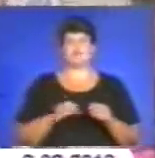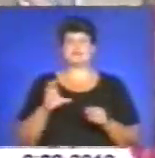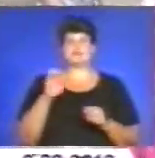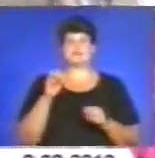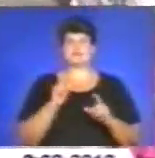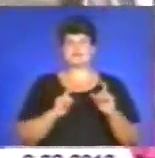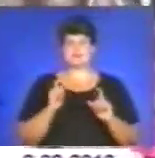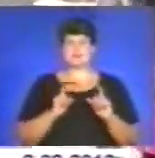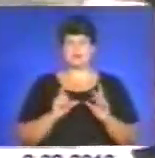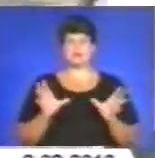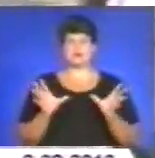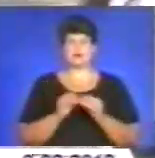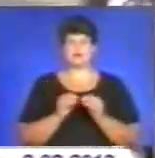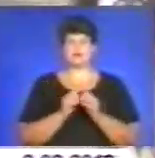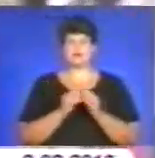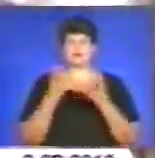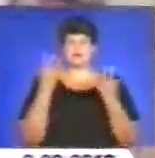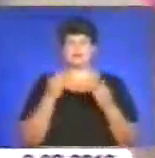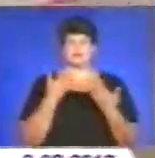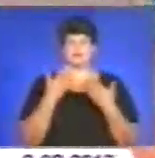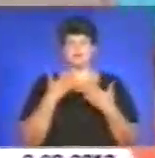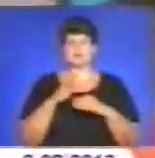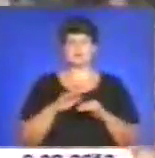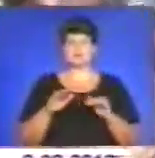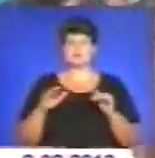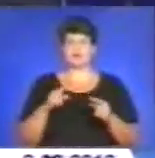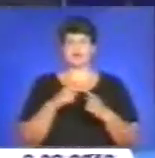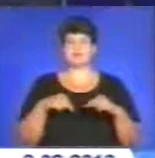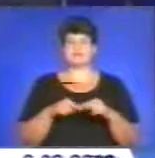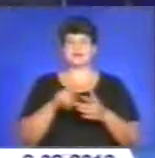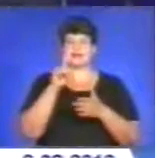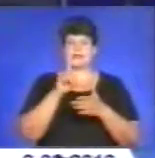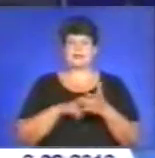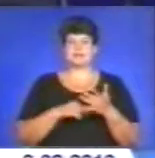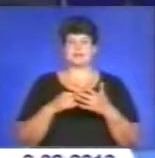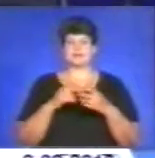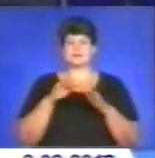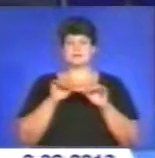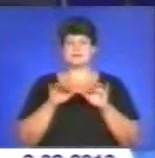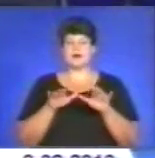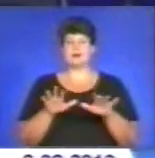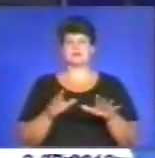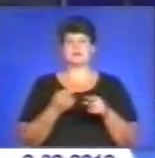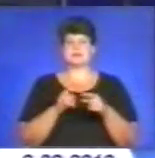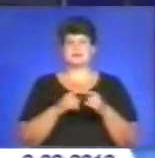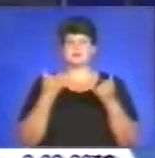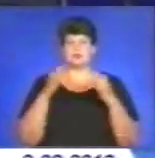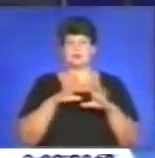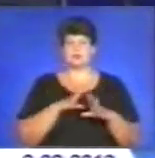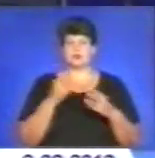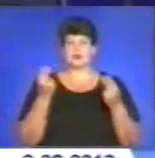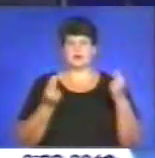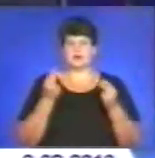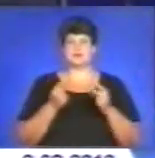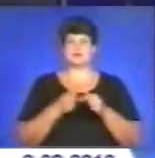духівники спілкуються з дітьми, організовують для них різноманітні релігійно-пізнавальні заходи. Сьогодні це була гра, яка називається